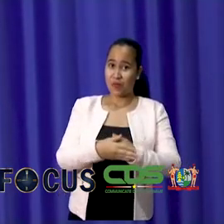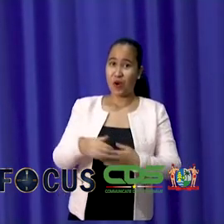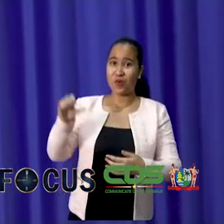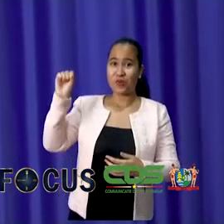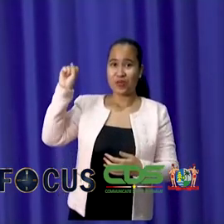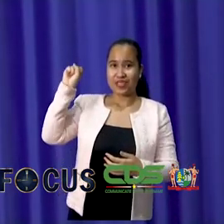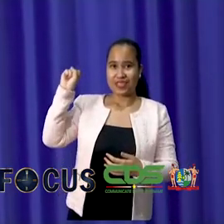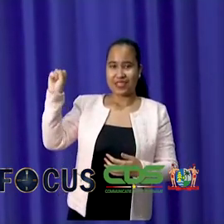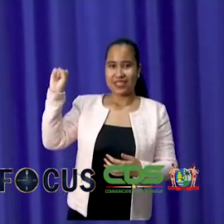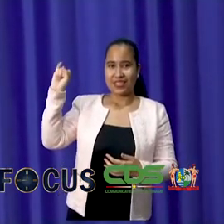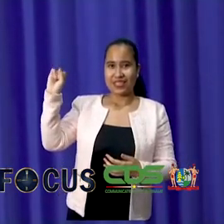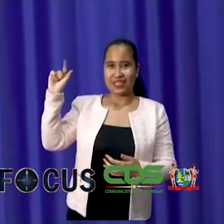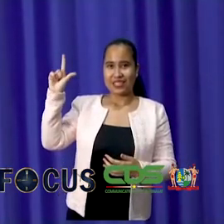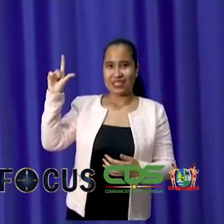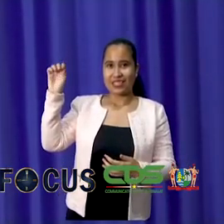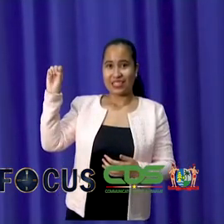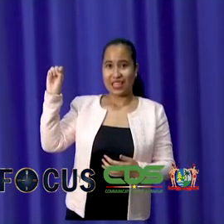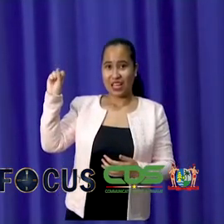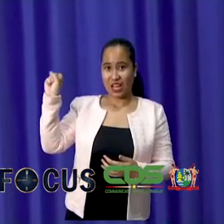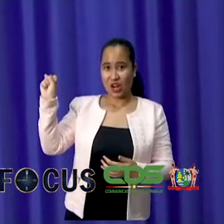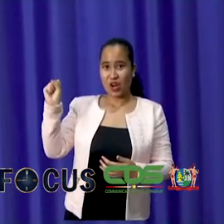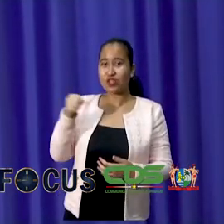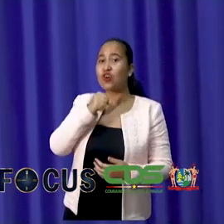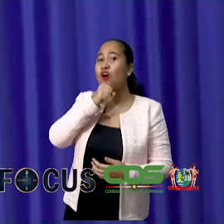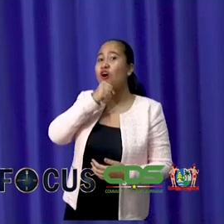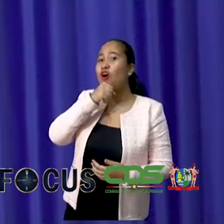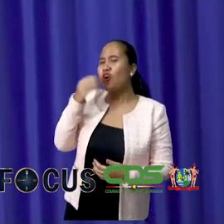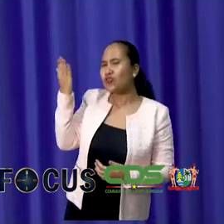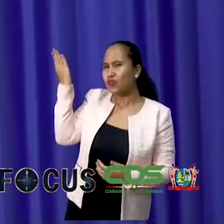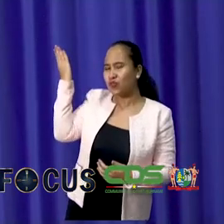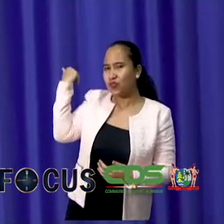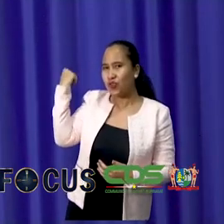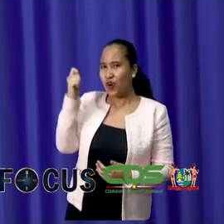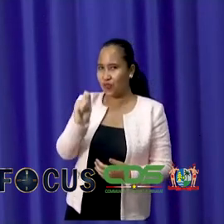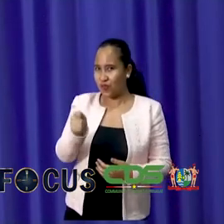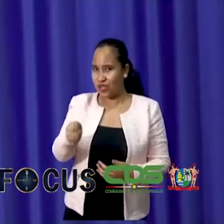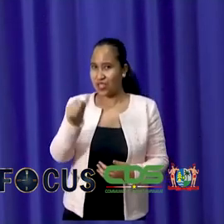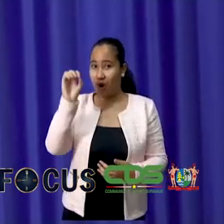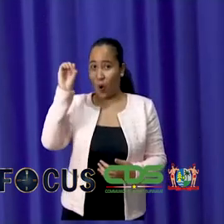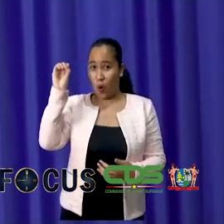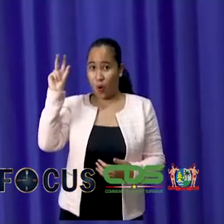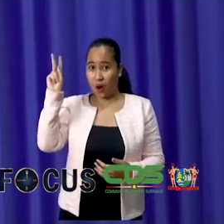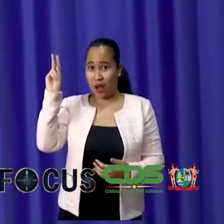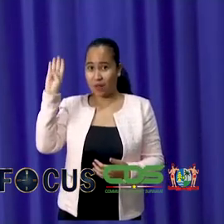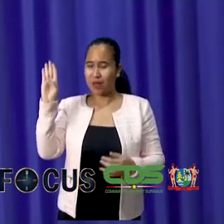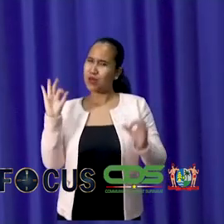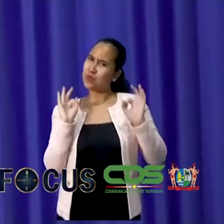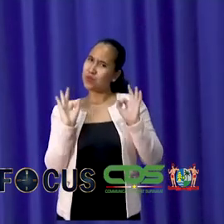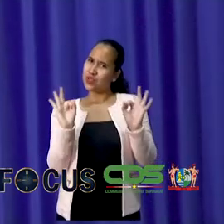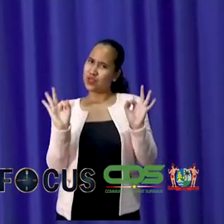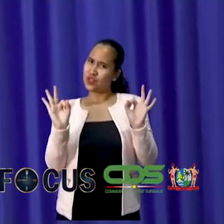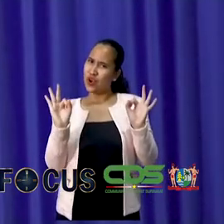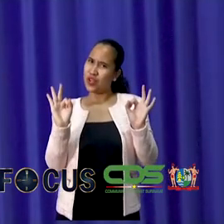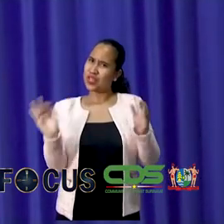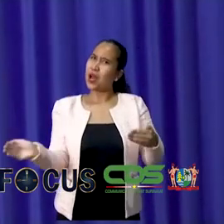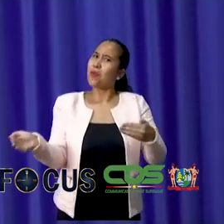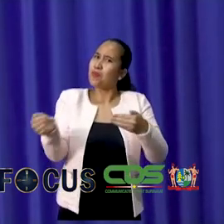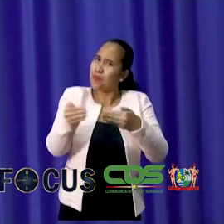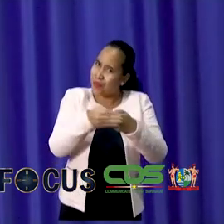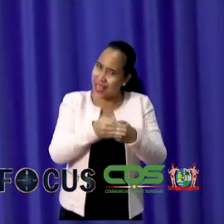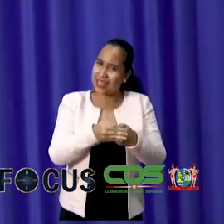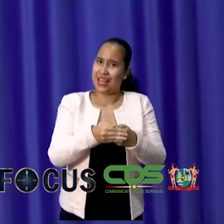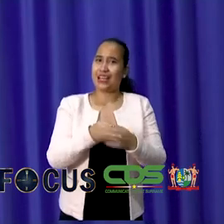van Dijk-Silos, gewezen voorzitter van het Onafhankelijk Kiesbureau, die daar een bijzondere bijdrage aan heeft